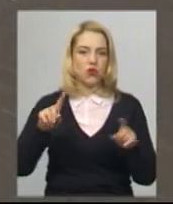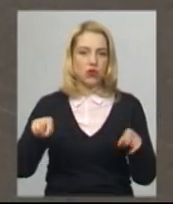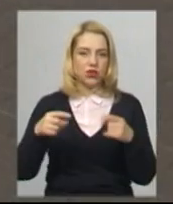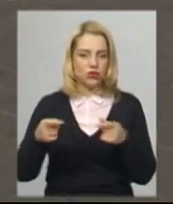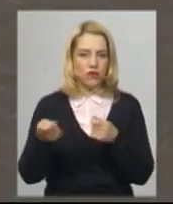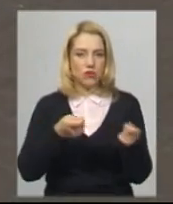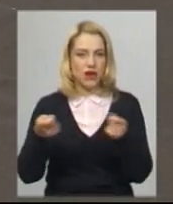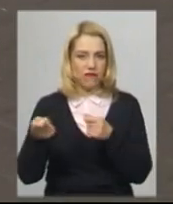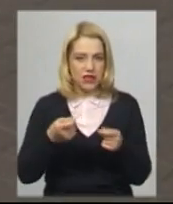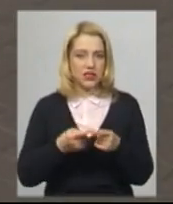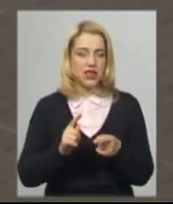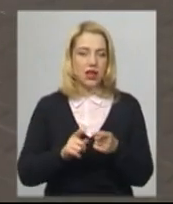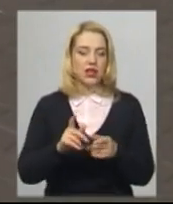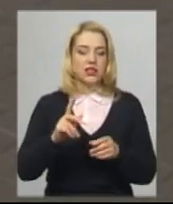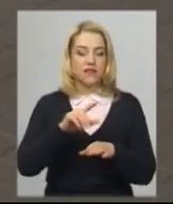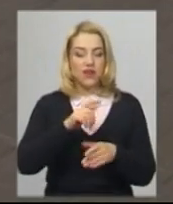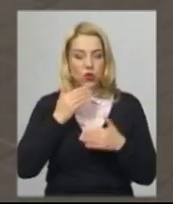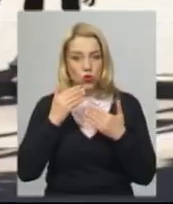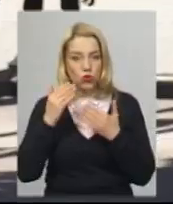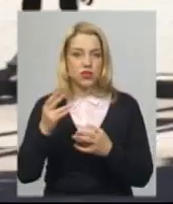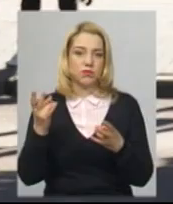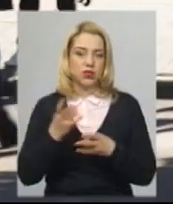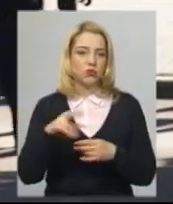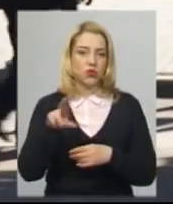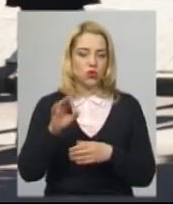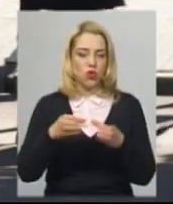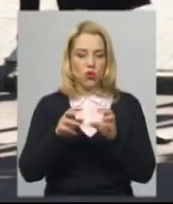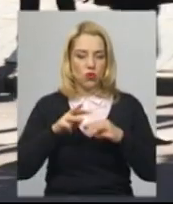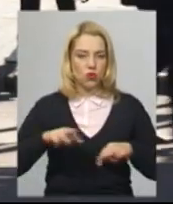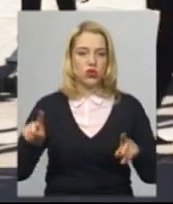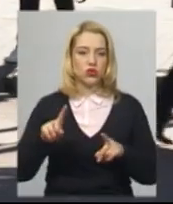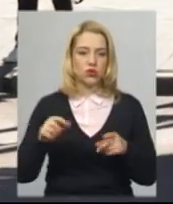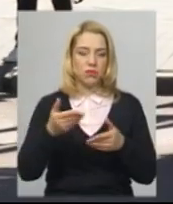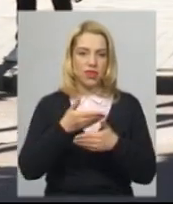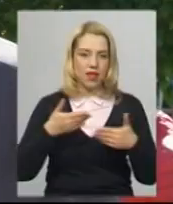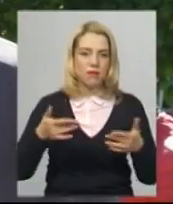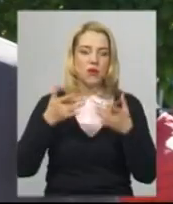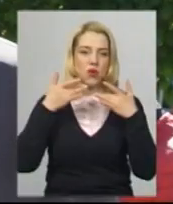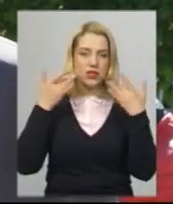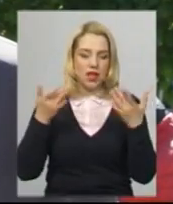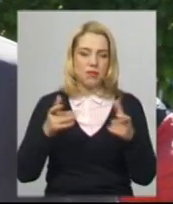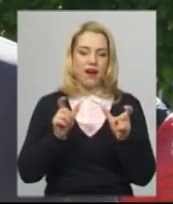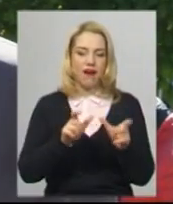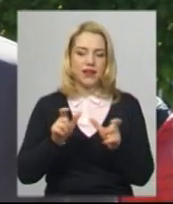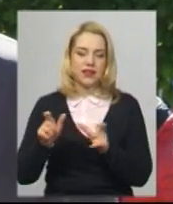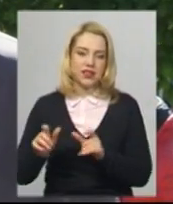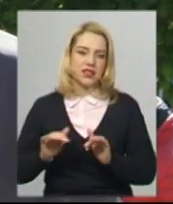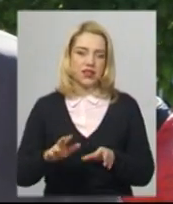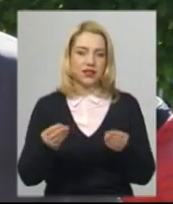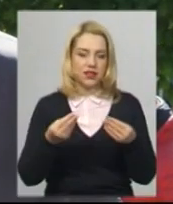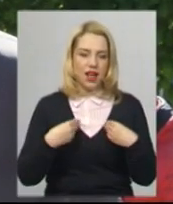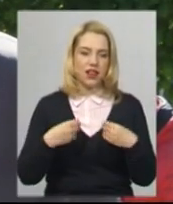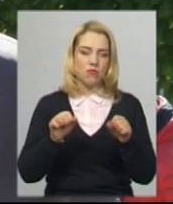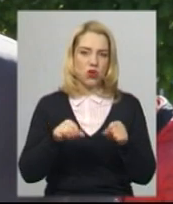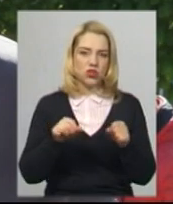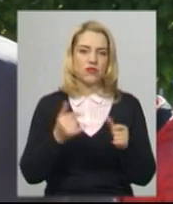уряду з пропозицією, щоб нам також послабили ці карантинні заходи. Дали можливість перевозити сьогодні в автобусі